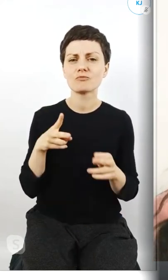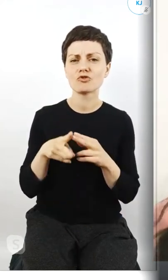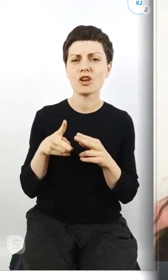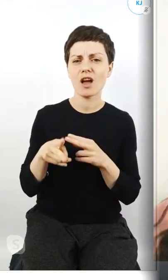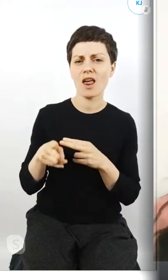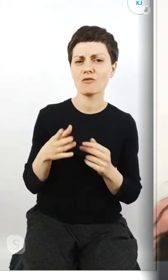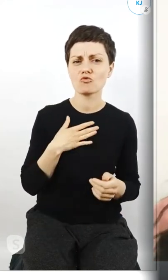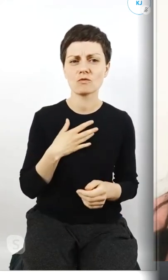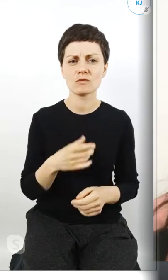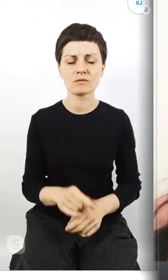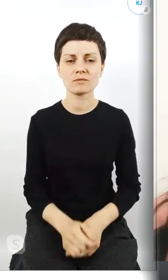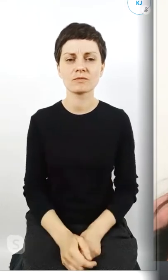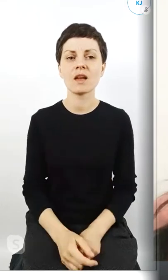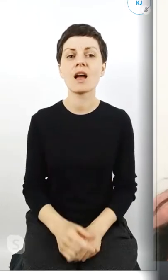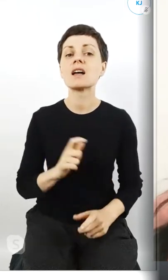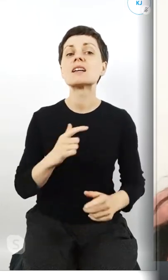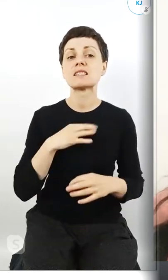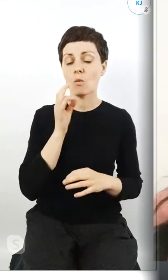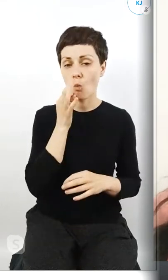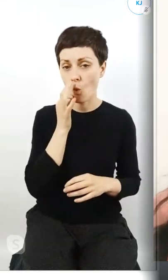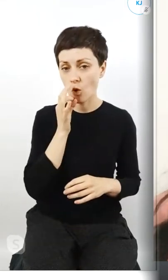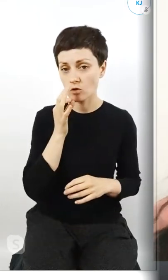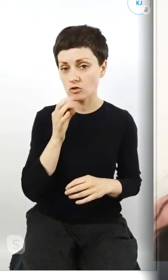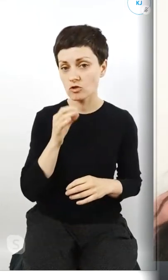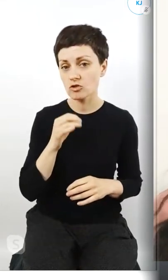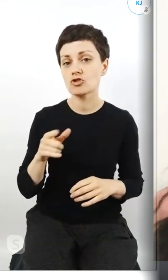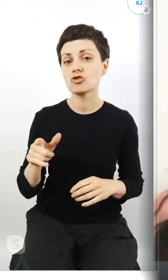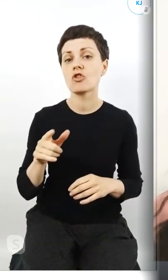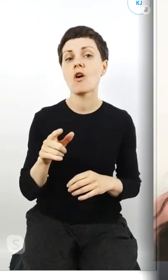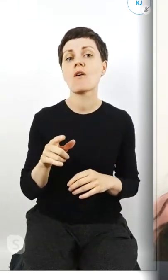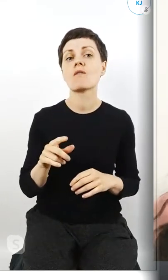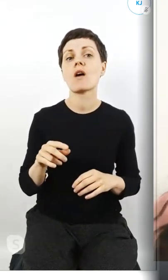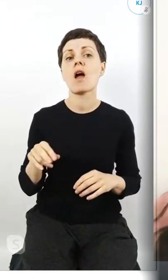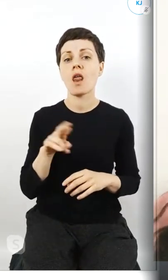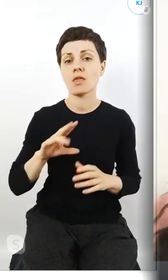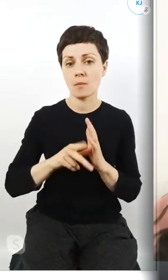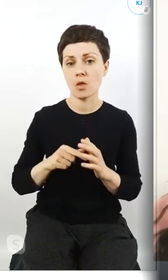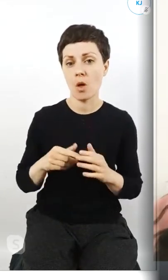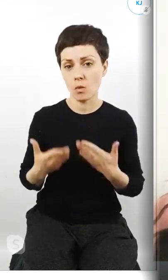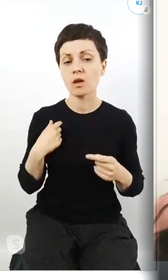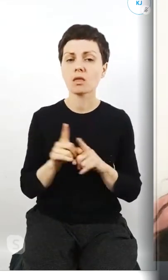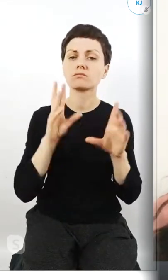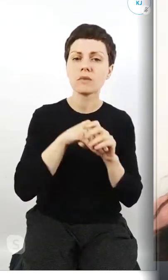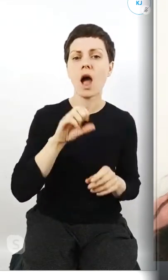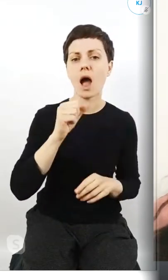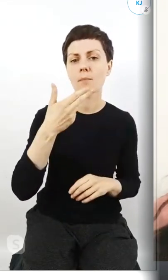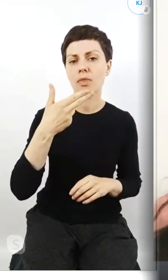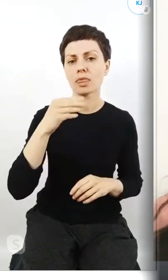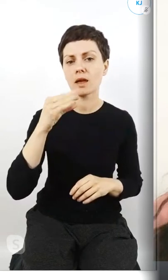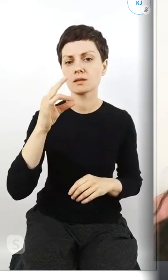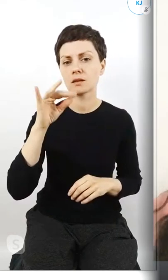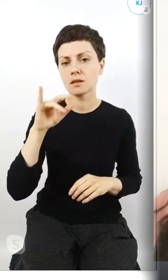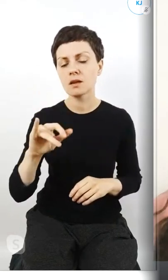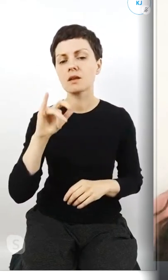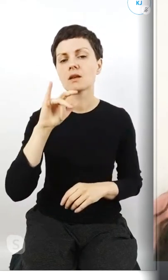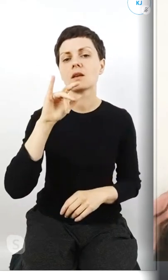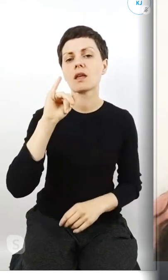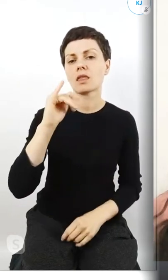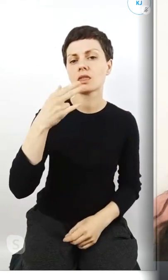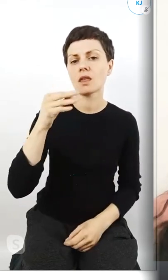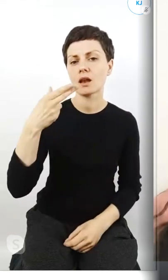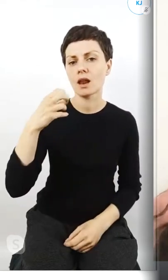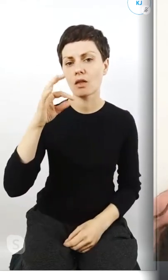Rady Miasta Lublin. Angażuję się również w Amnesty International, w LKM, na szlubelski komitet